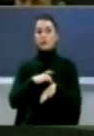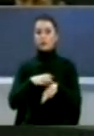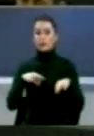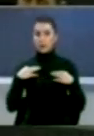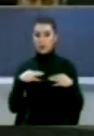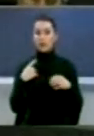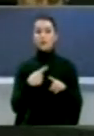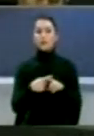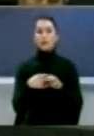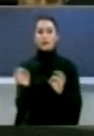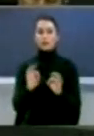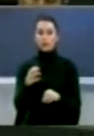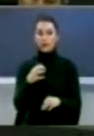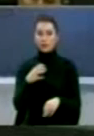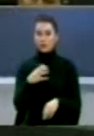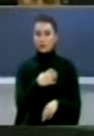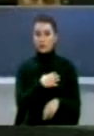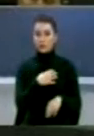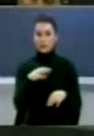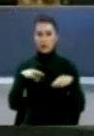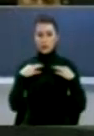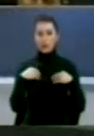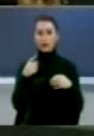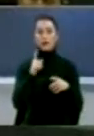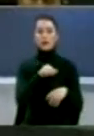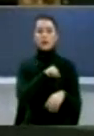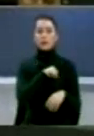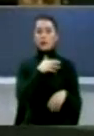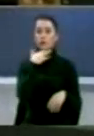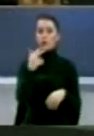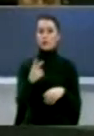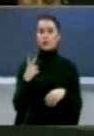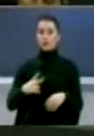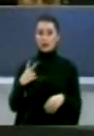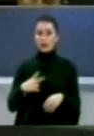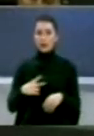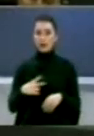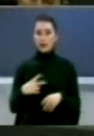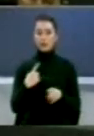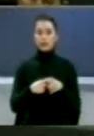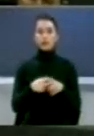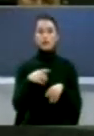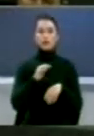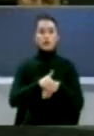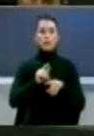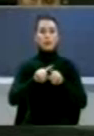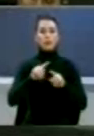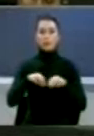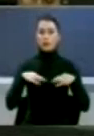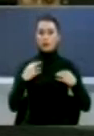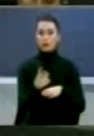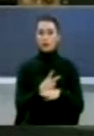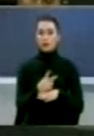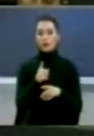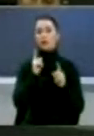ligje për sigurime shëndësore Si pas një skeme funksionale në interes të qytetarit dhe sistemit publik të shëndësis është i nevojshëm dhe urgent